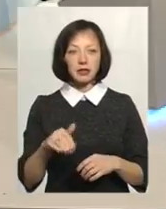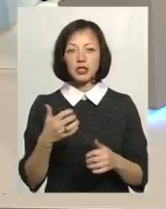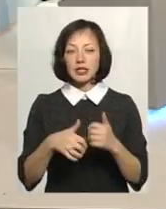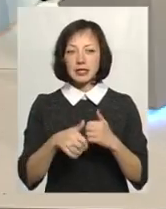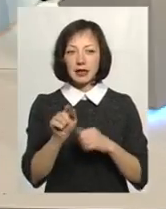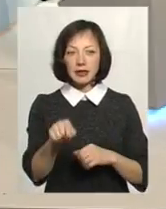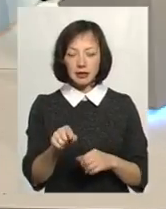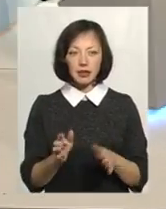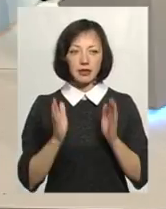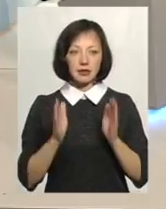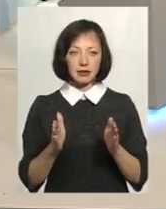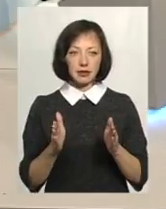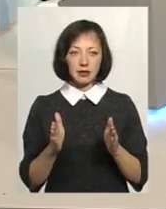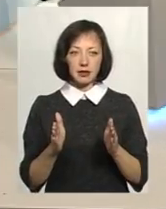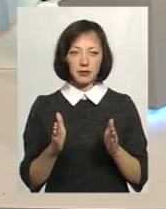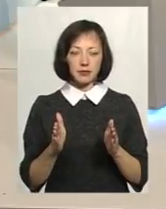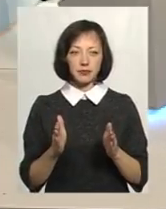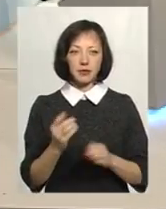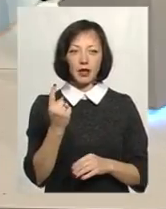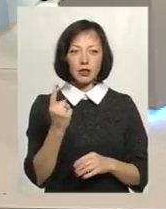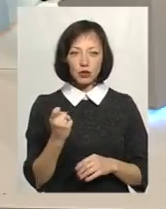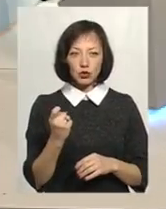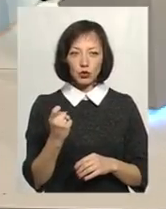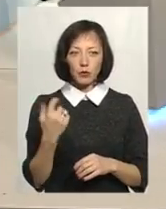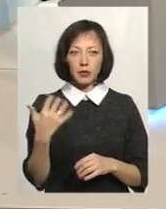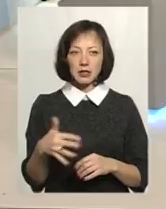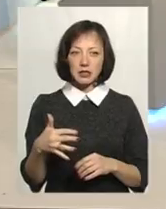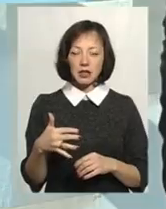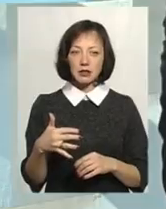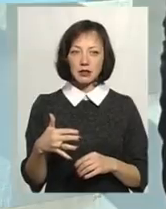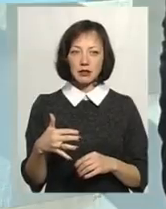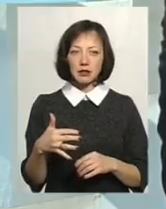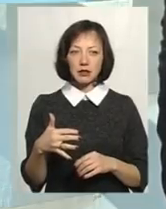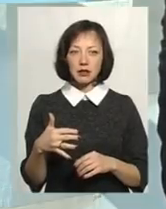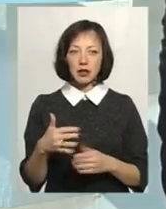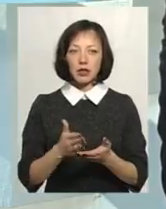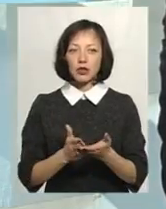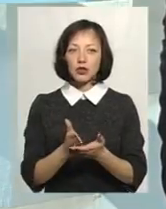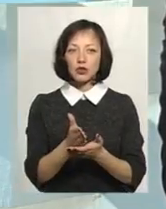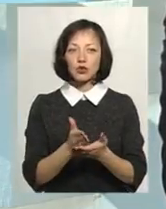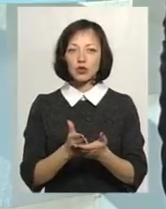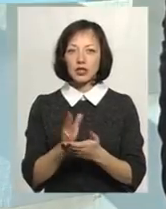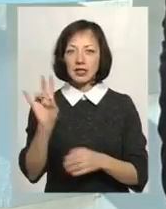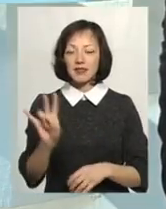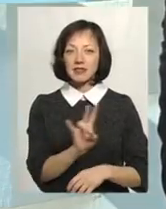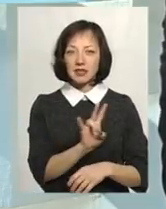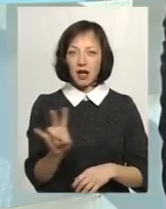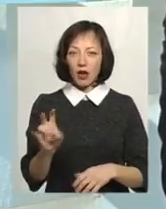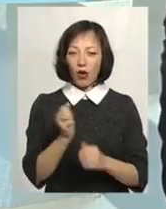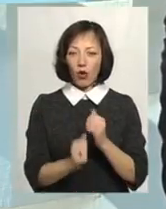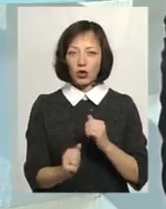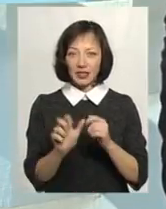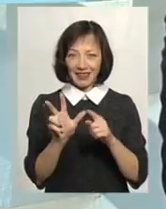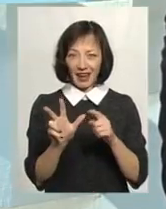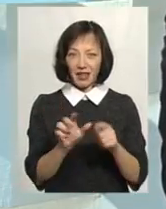тільки 150 служителів культу. Кожний третій –